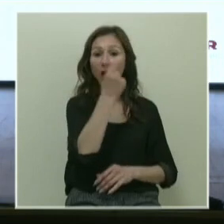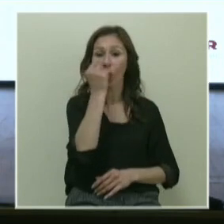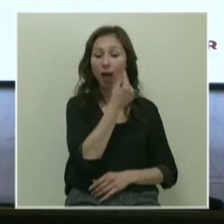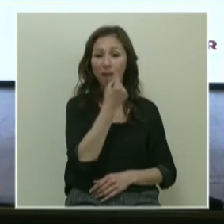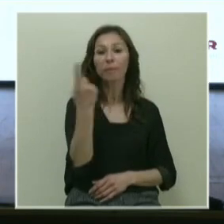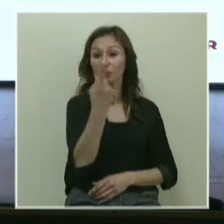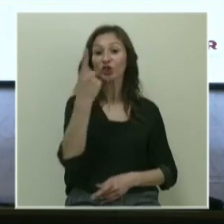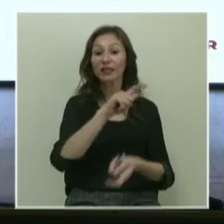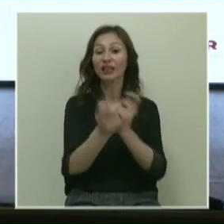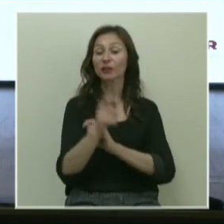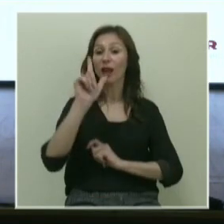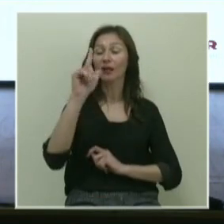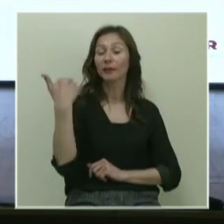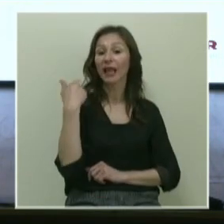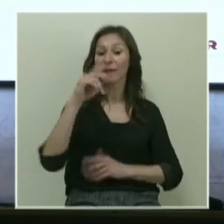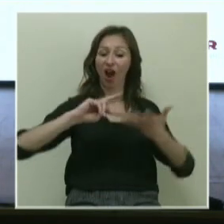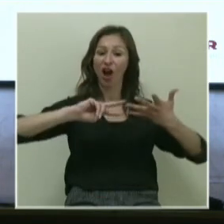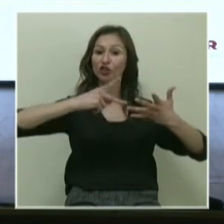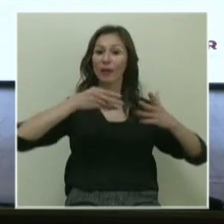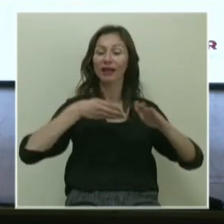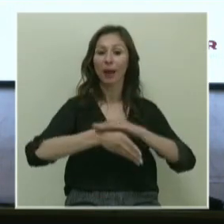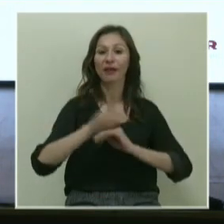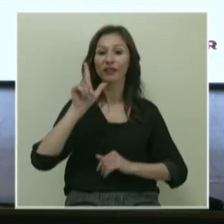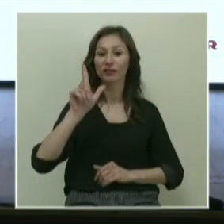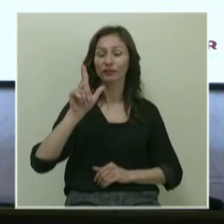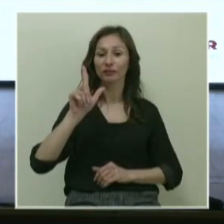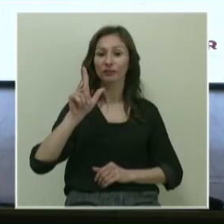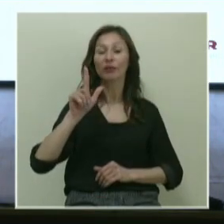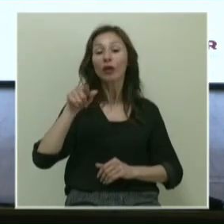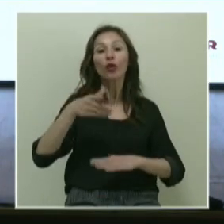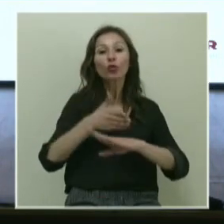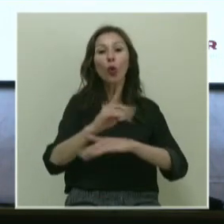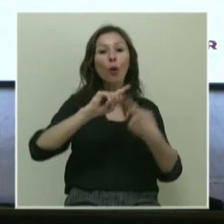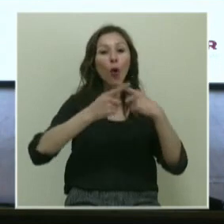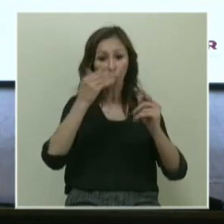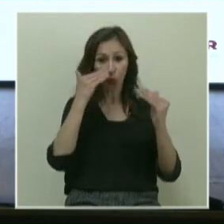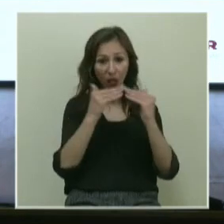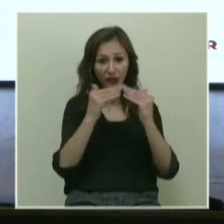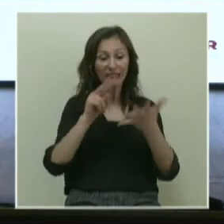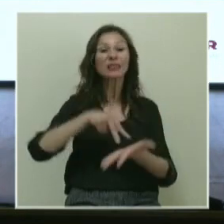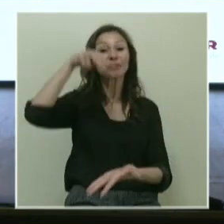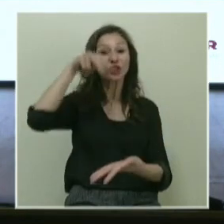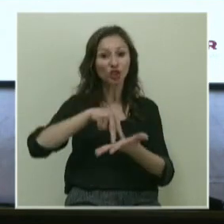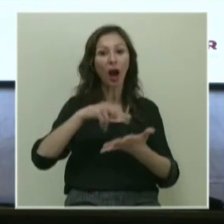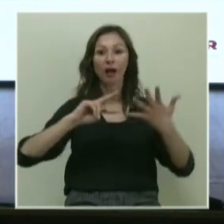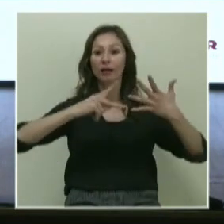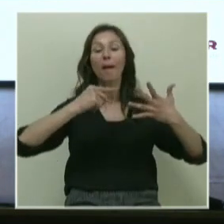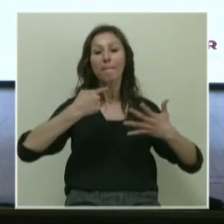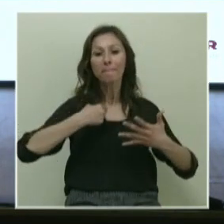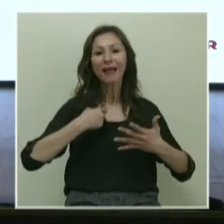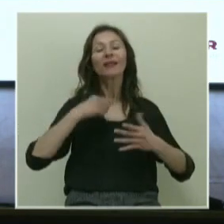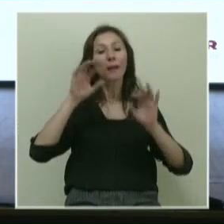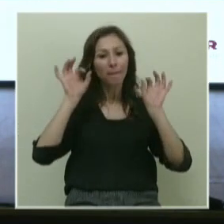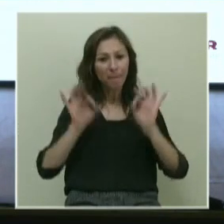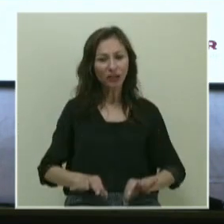Bir şeyi değiştirmeleri lazım yeni bir aşamaya gelmek için. Şunlarsa doğru politika uygularlarsa zıplayacak. Ben mesleğe başladım.